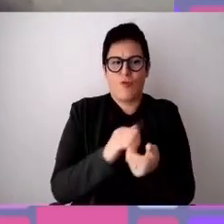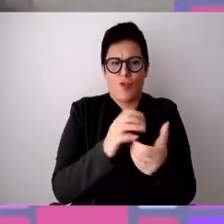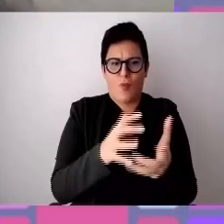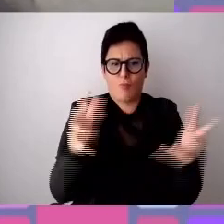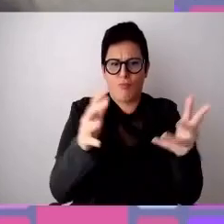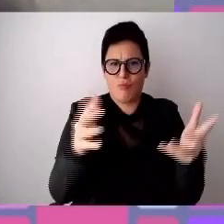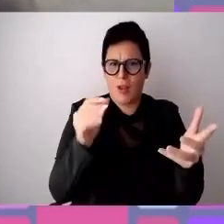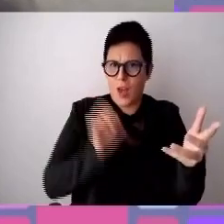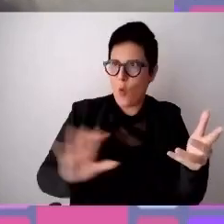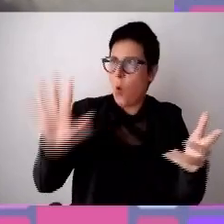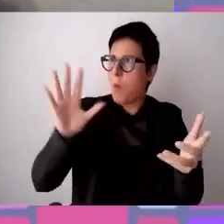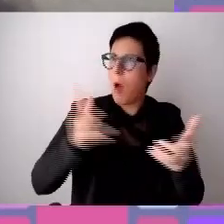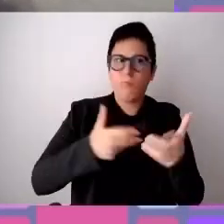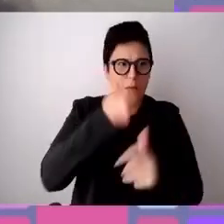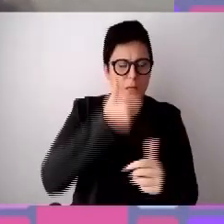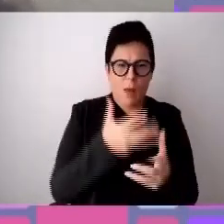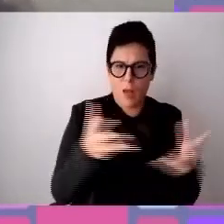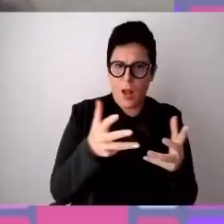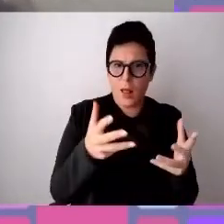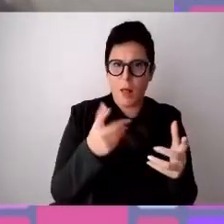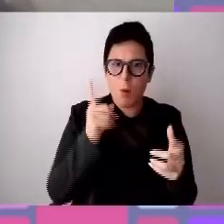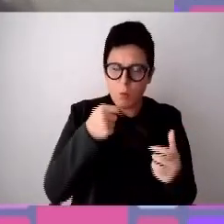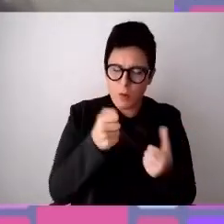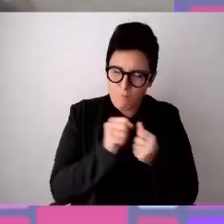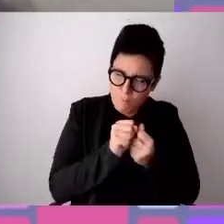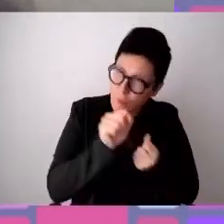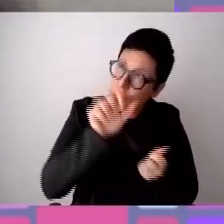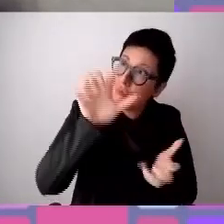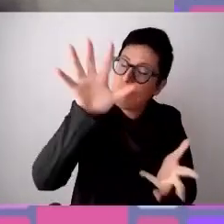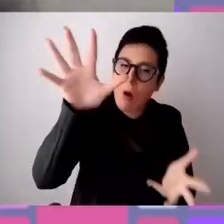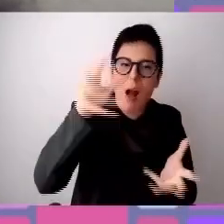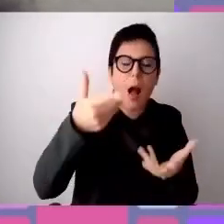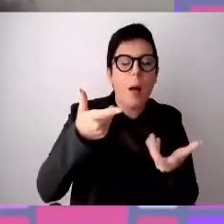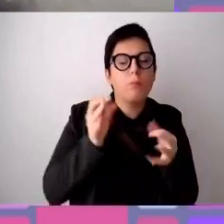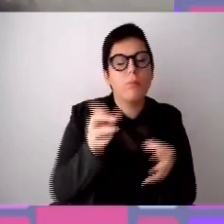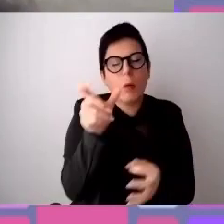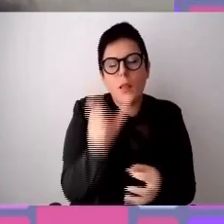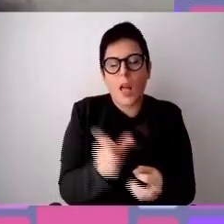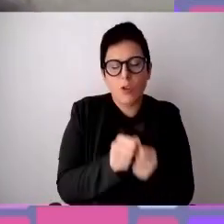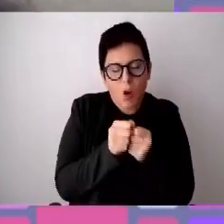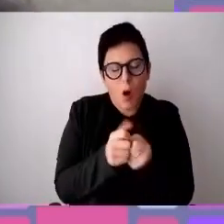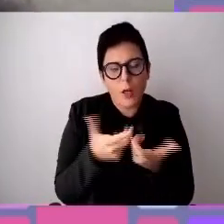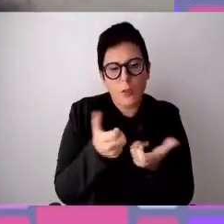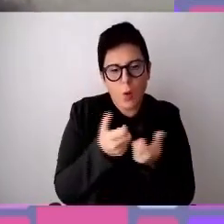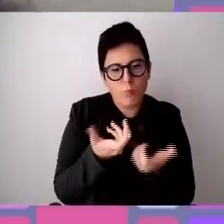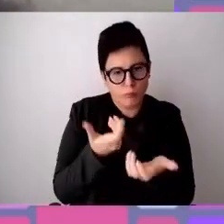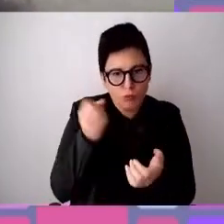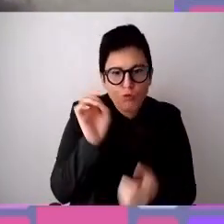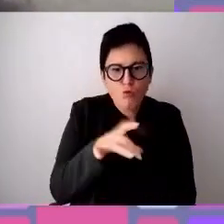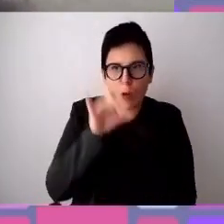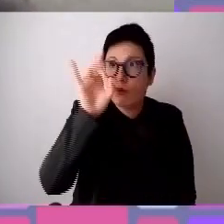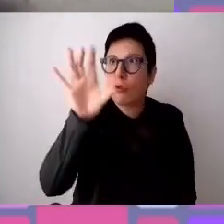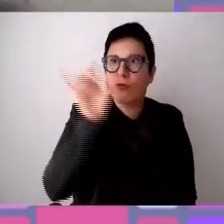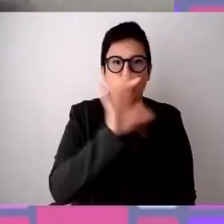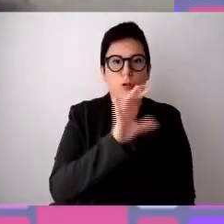europea, ma ci rende anche molto radicati sui territori e le politiche che noi sviluppiamo sono